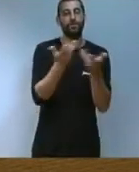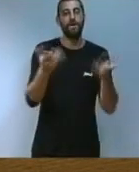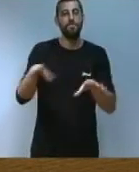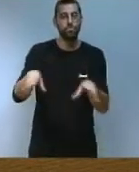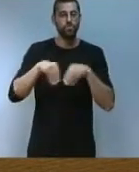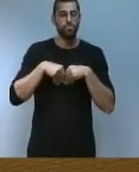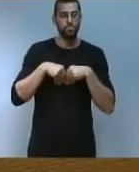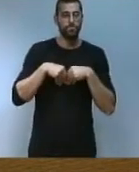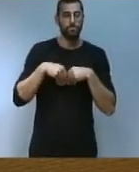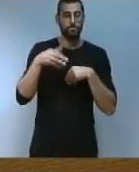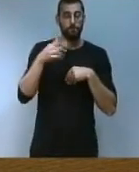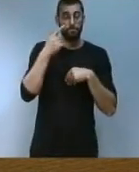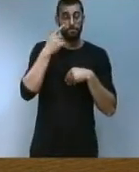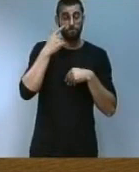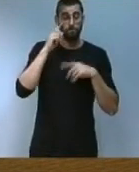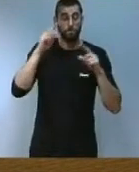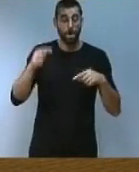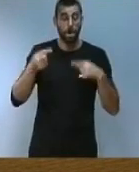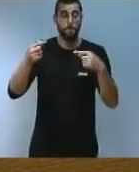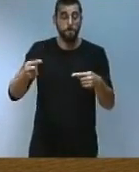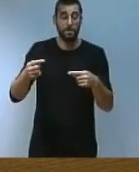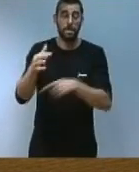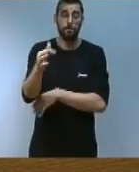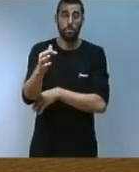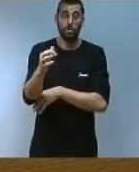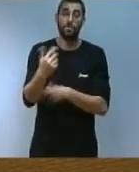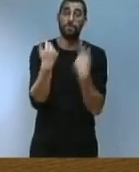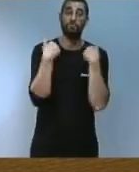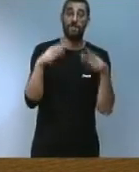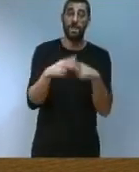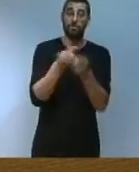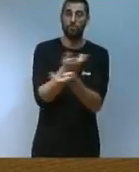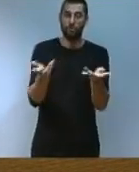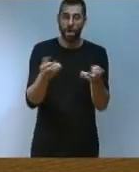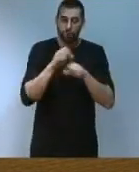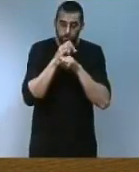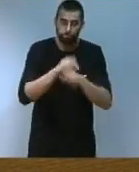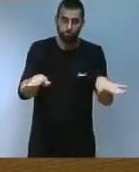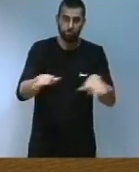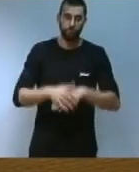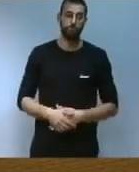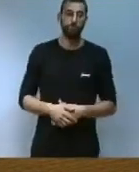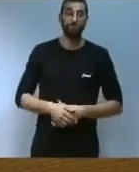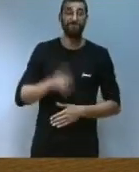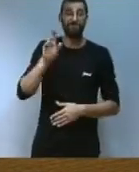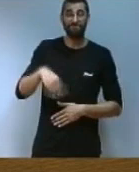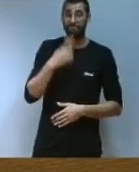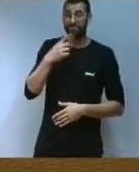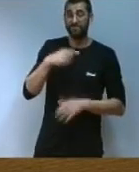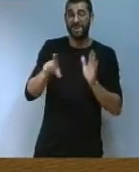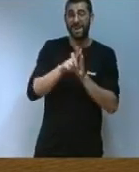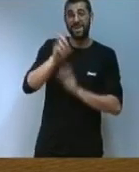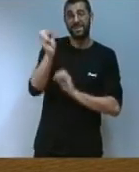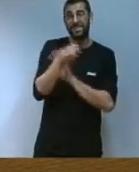conèixer l'impacte positiu de la responsabilitat social en la societat tinc que dir-los que amb la publicació de la llei 18